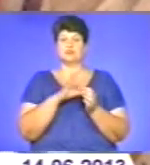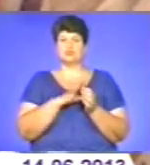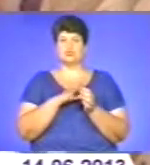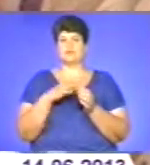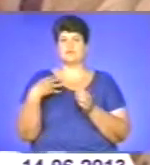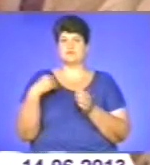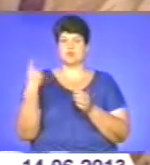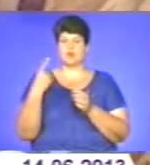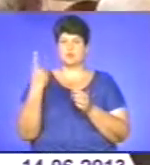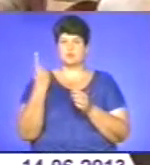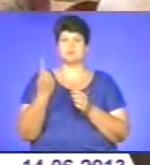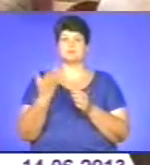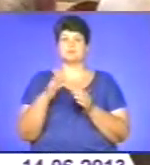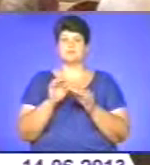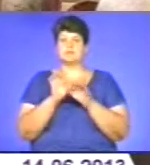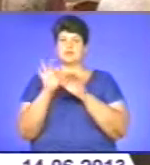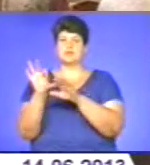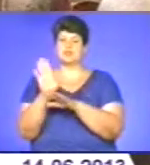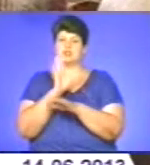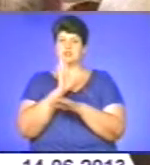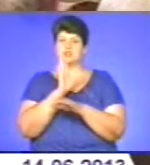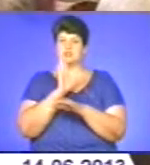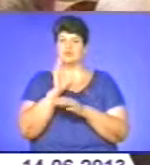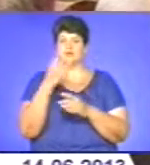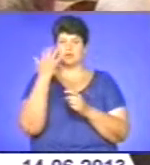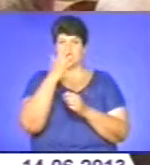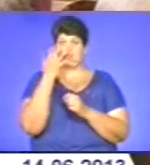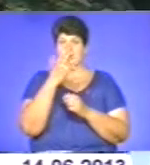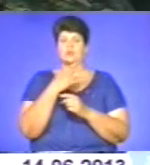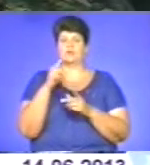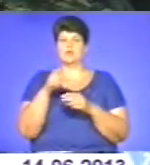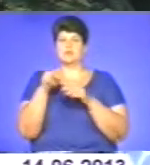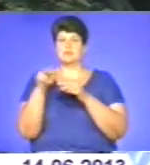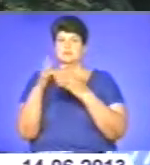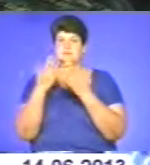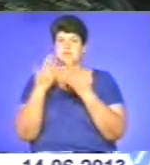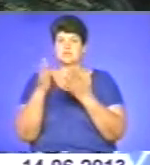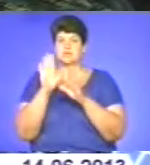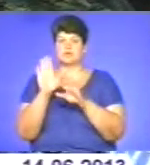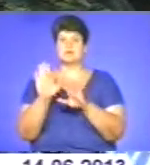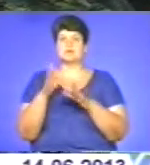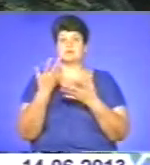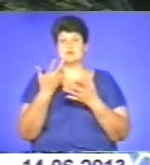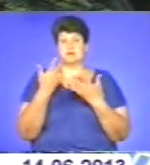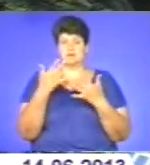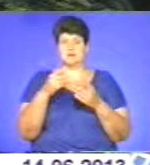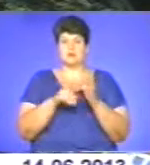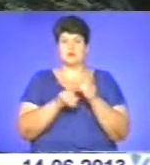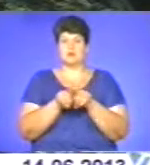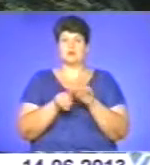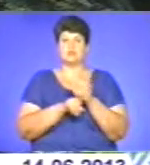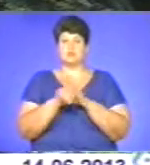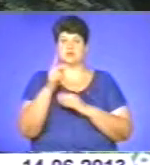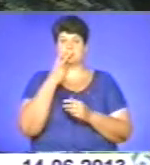жінку. Із храму вона вийшла вже стіленою, славячи Бога і Богородицю. Ця ікона, яка перебуває в сьогоднішньому нашому храмі,